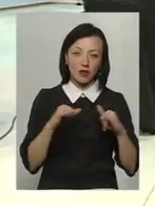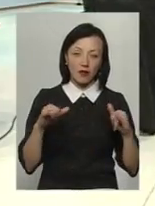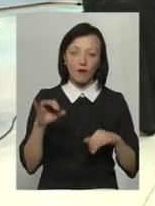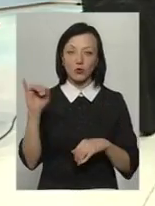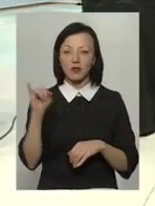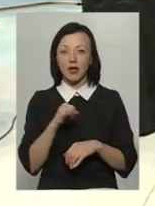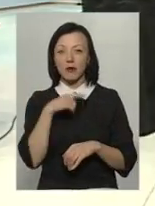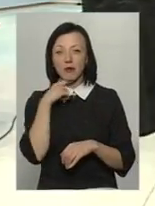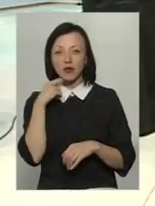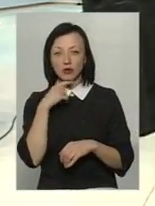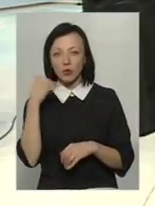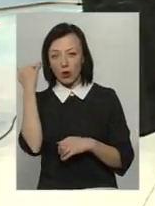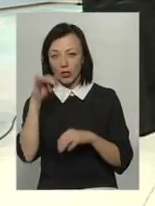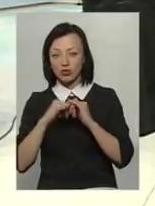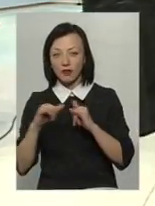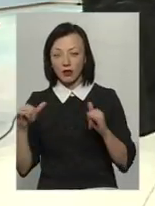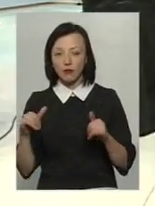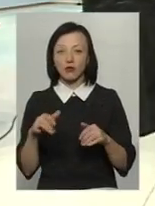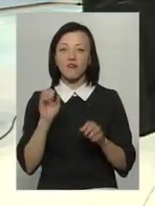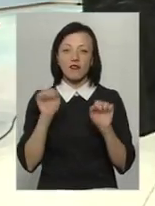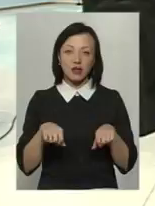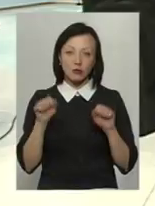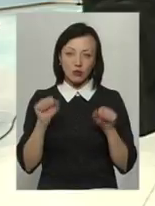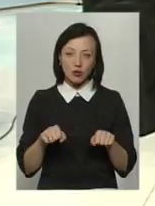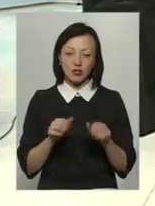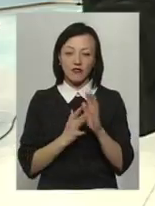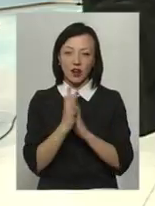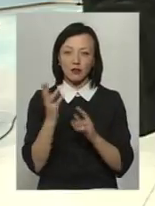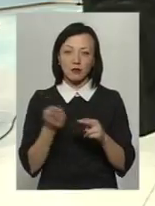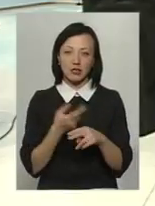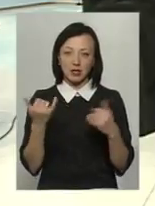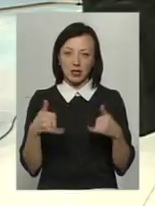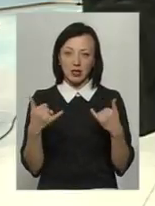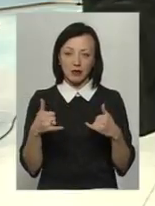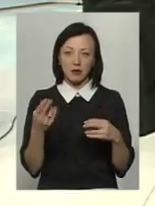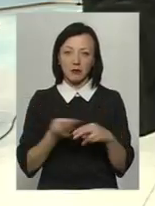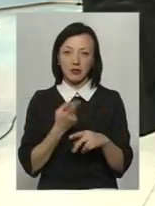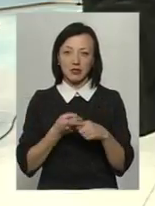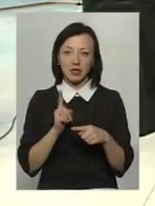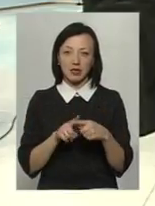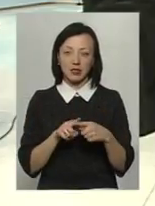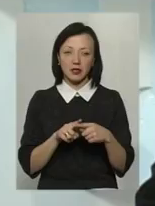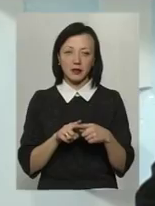місне животноводство – можна вращити без хімії, без цих